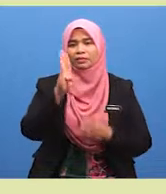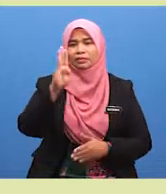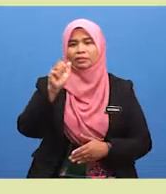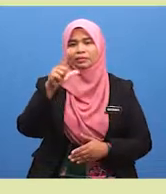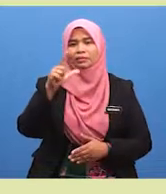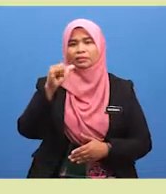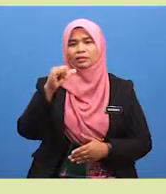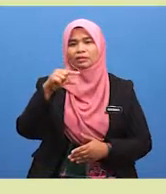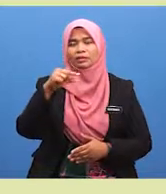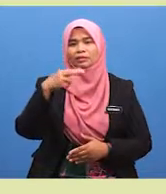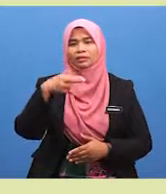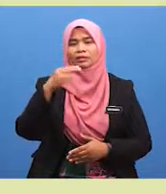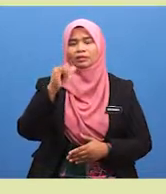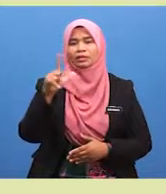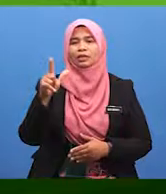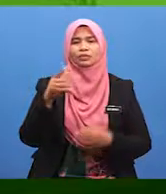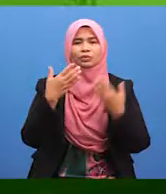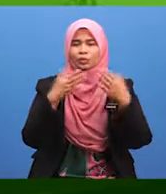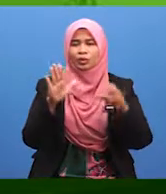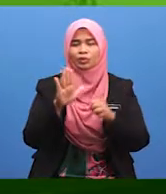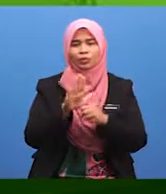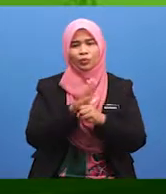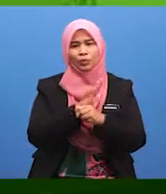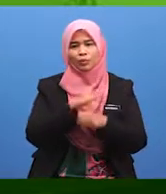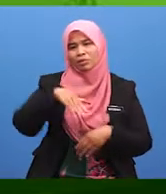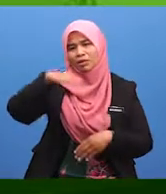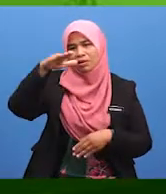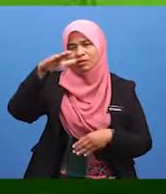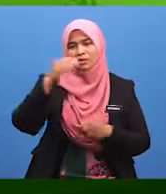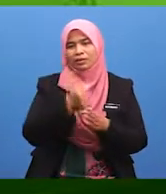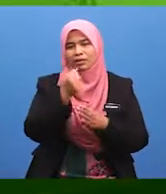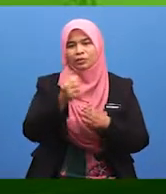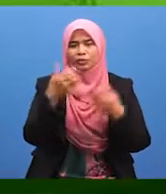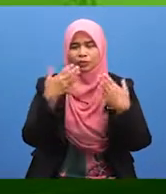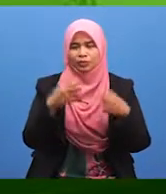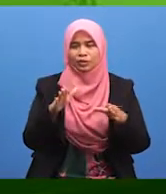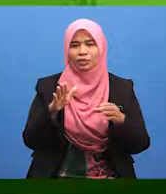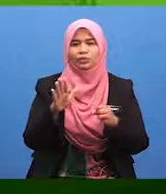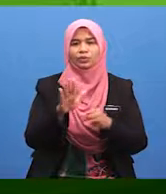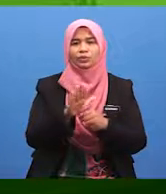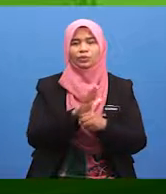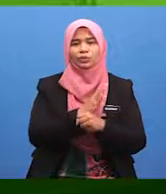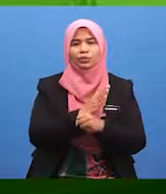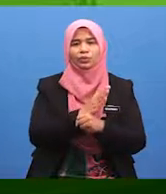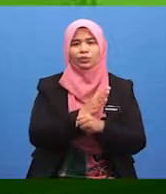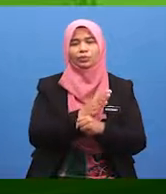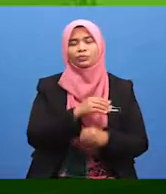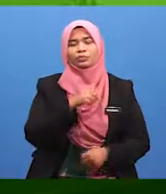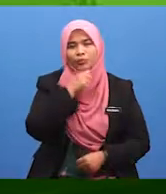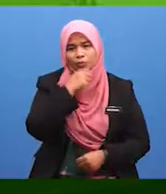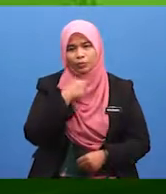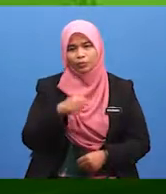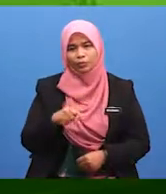Maksud baligh ialah sudah cukup besar atau orang tua tua dulu sebut